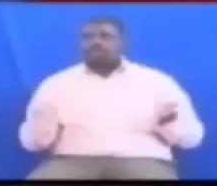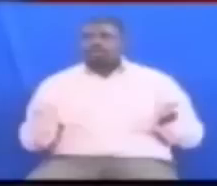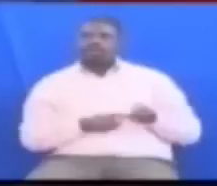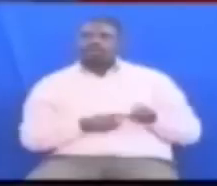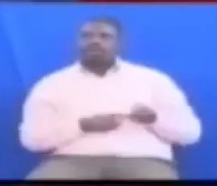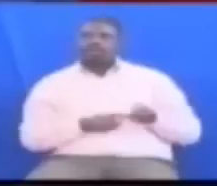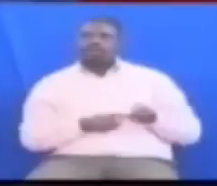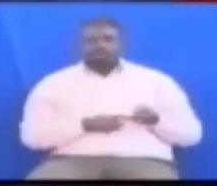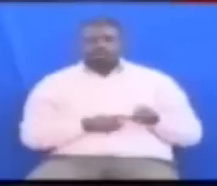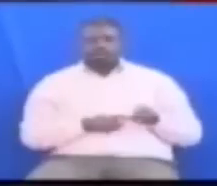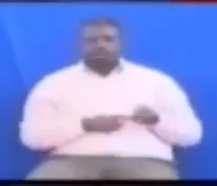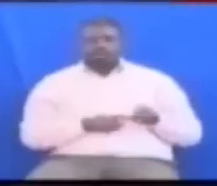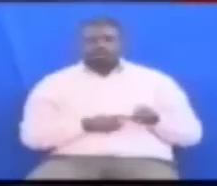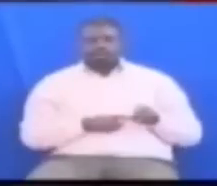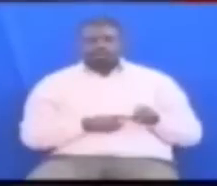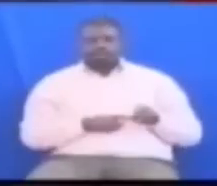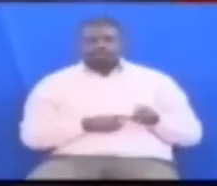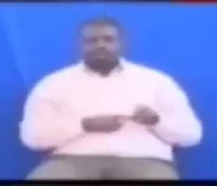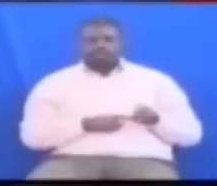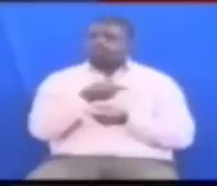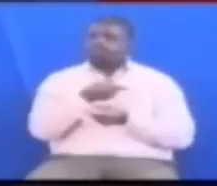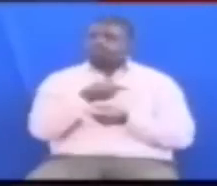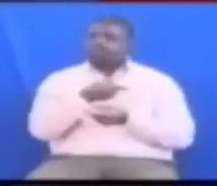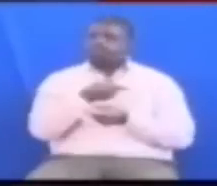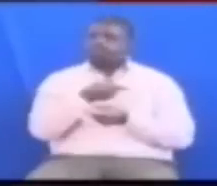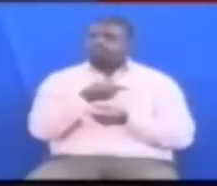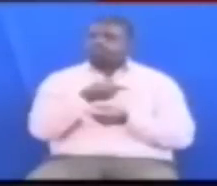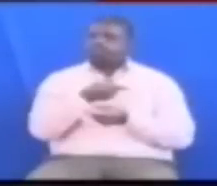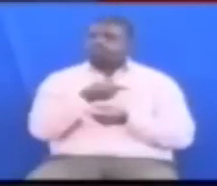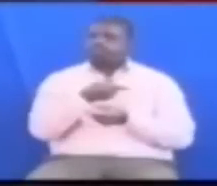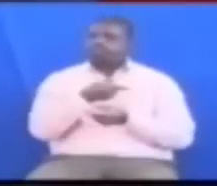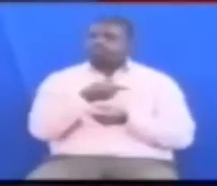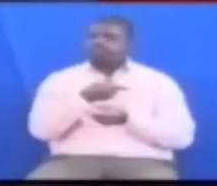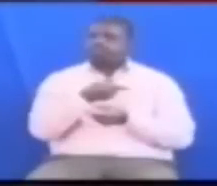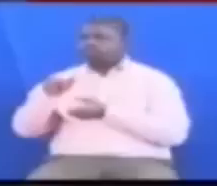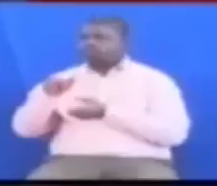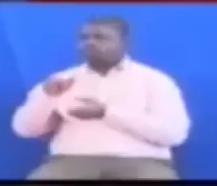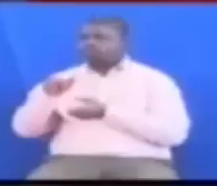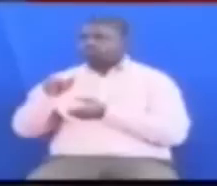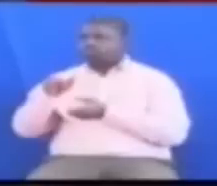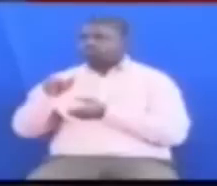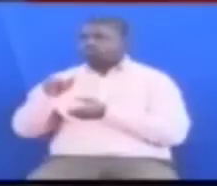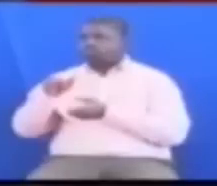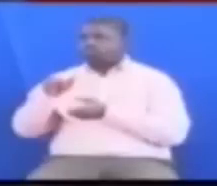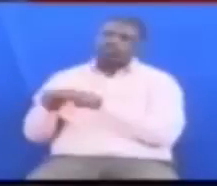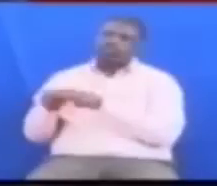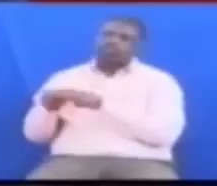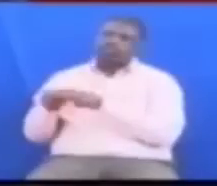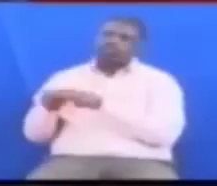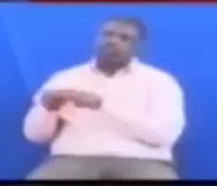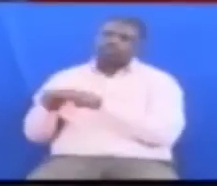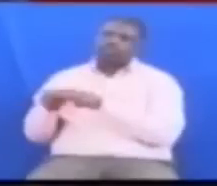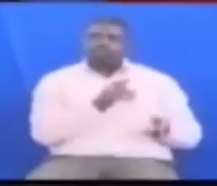Haina tunasema hile tunaita nini hile City scan Wanainchi pale wanavotaka Kupimiwa